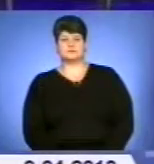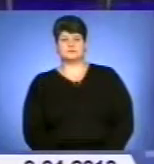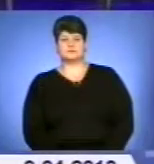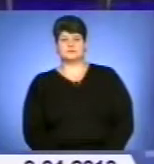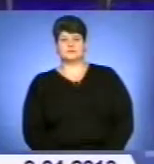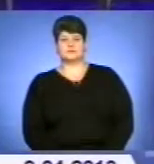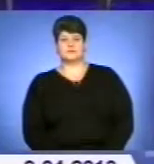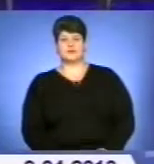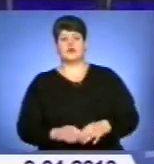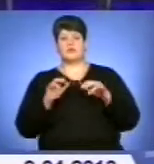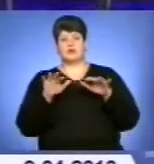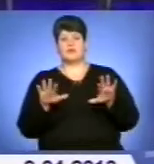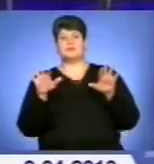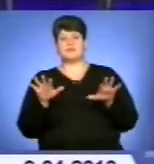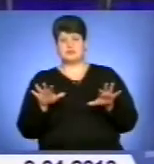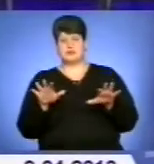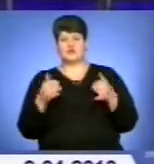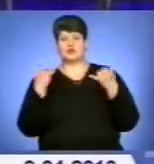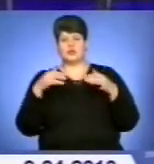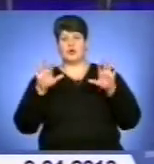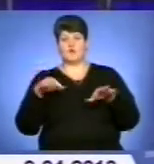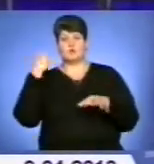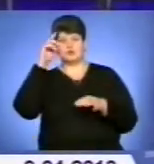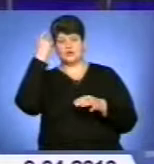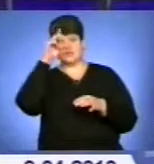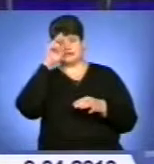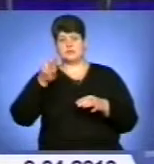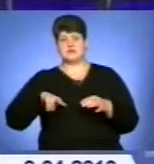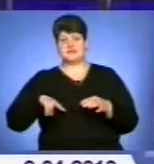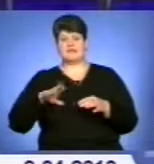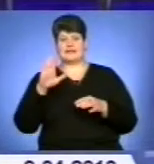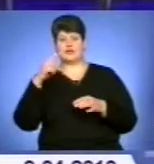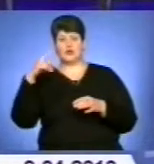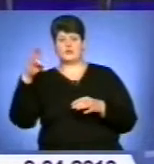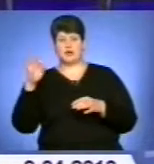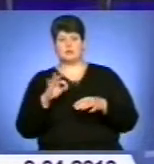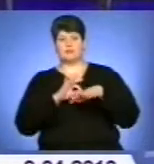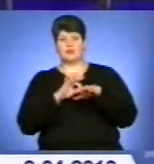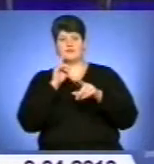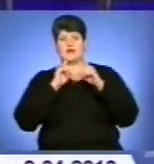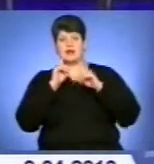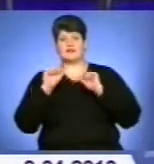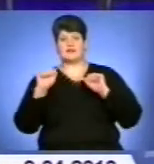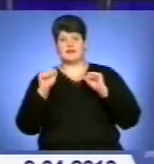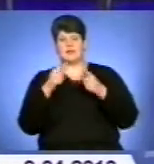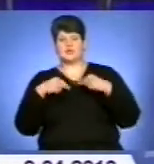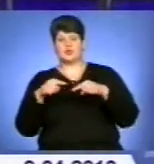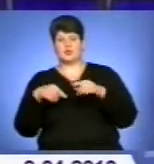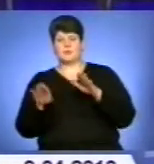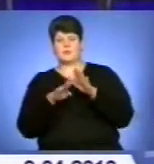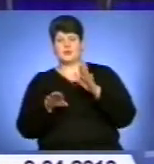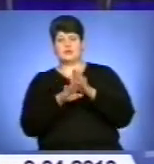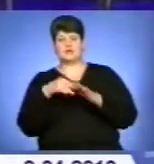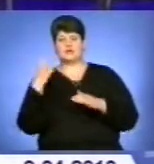І до подій місцевих. Сьогодні голова обласної державної адміністрації Валентин Хоптян провів нараду з керівниками структурних підрозділів